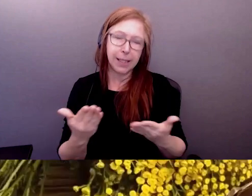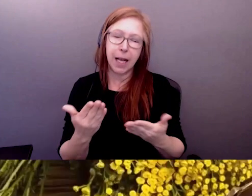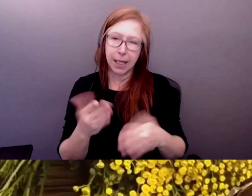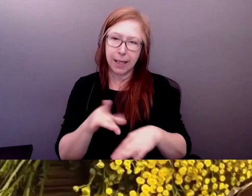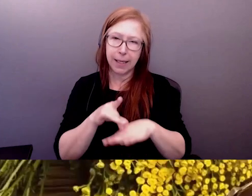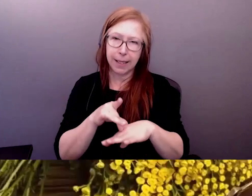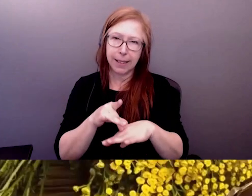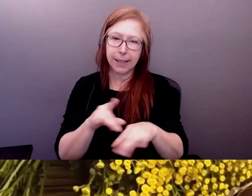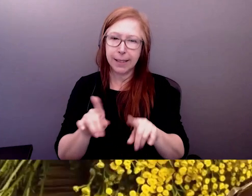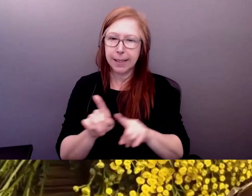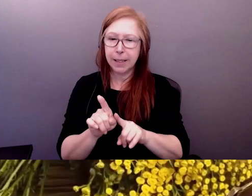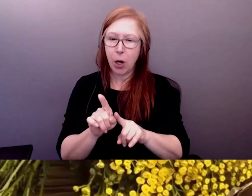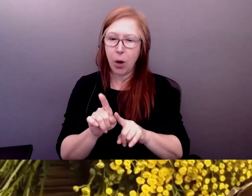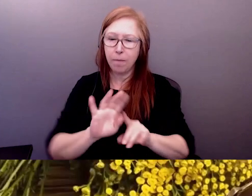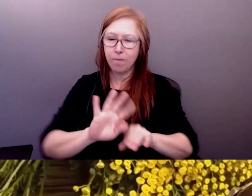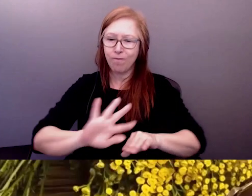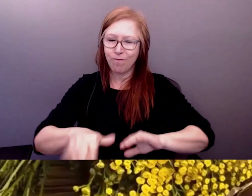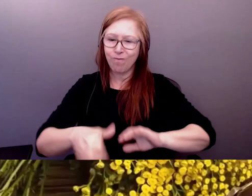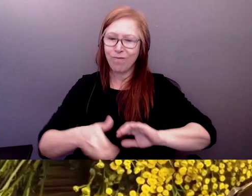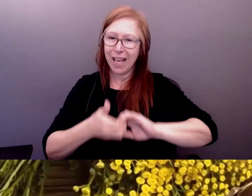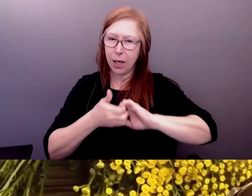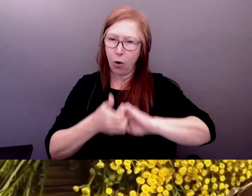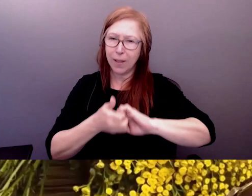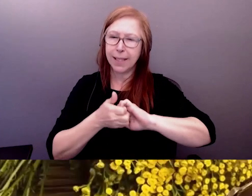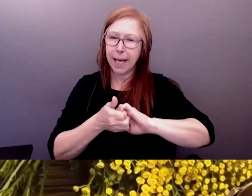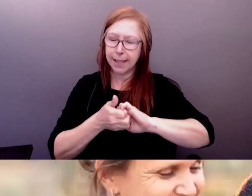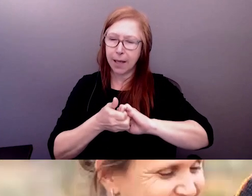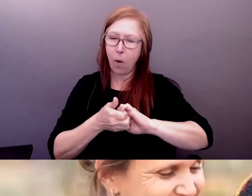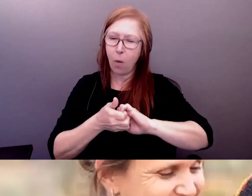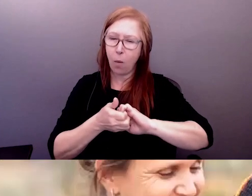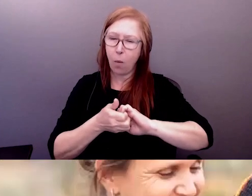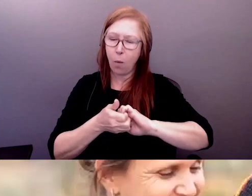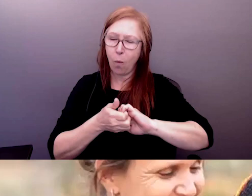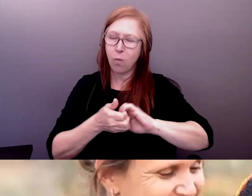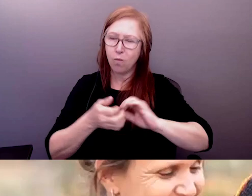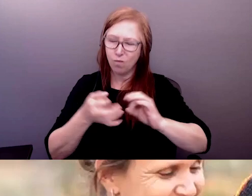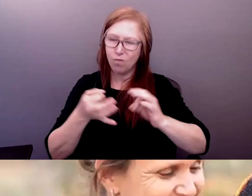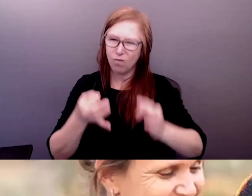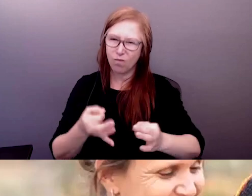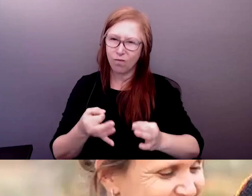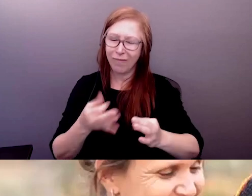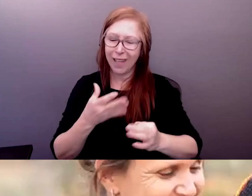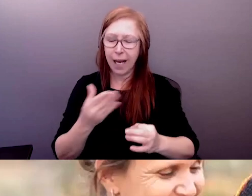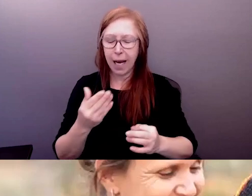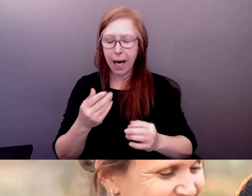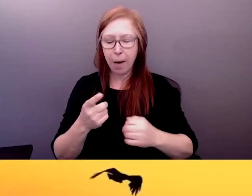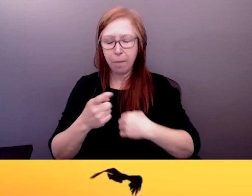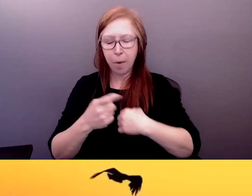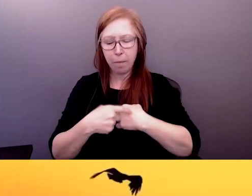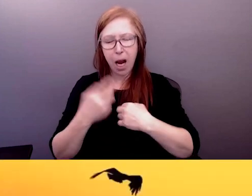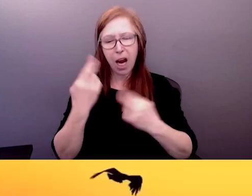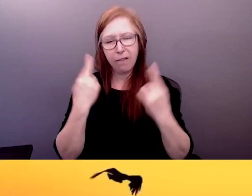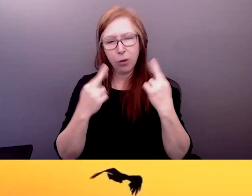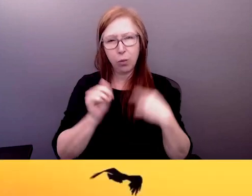tous pour maintenir ce bel endroit qu'on appelle chez soi.